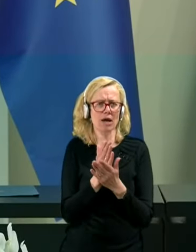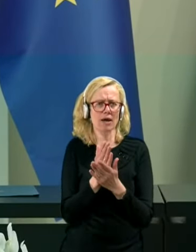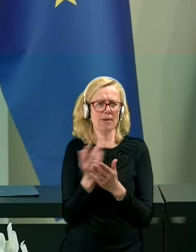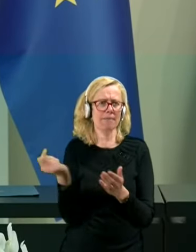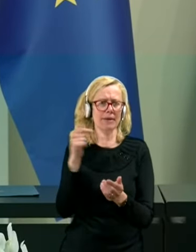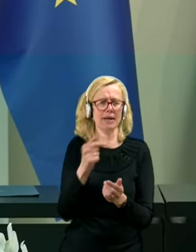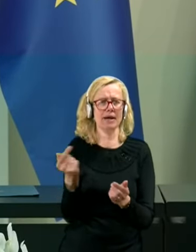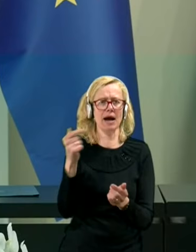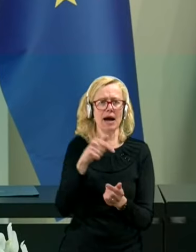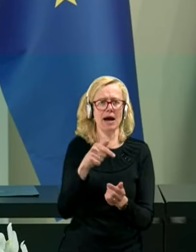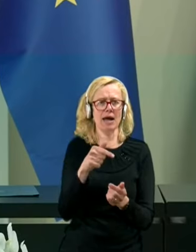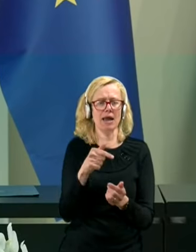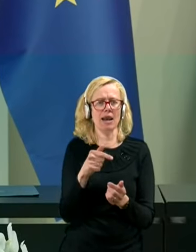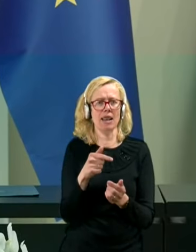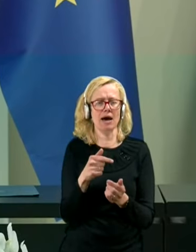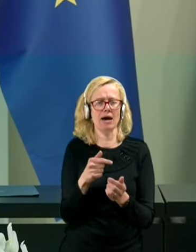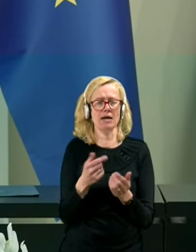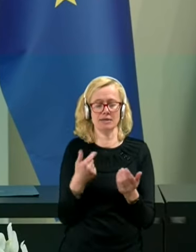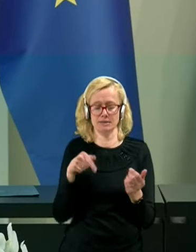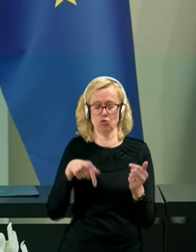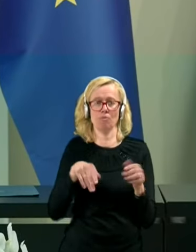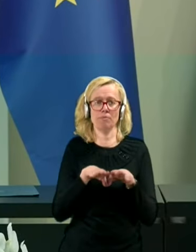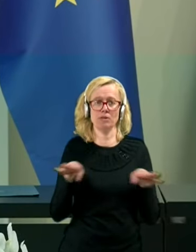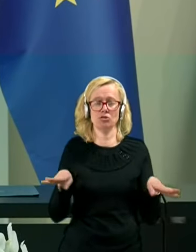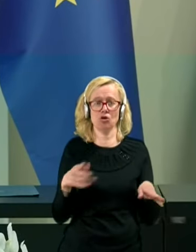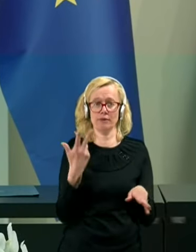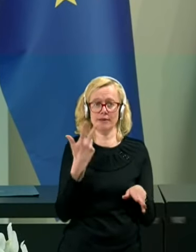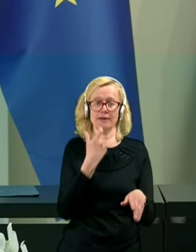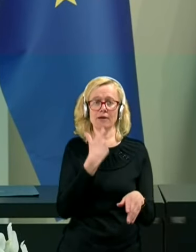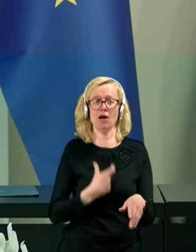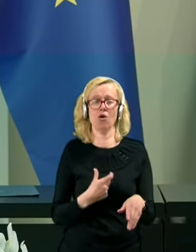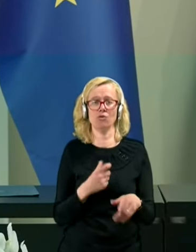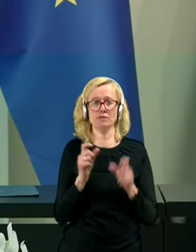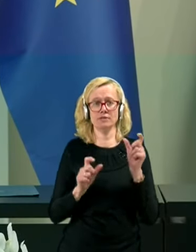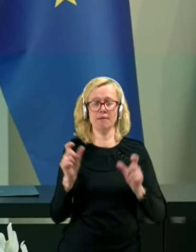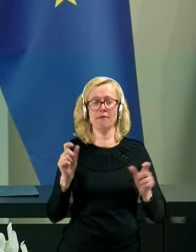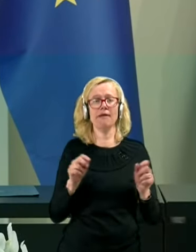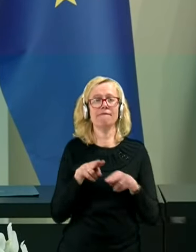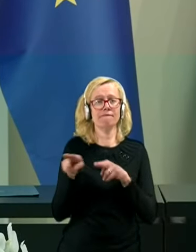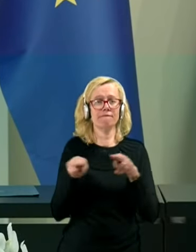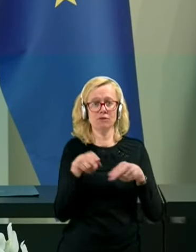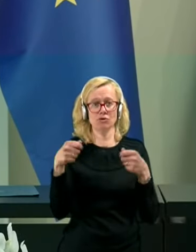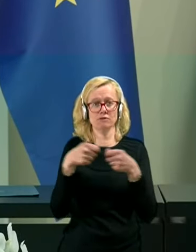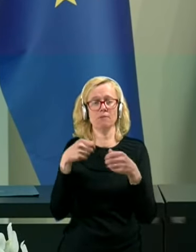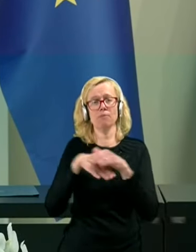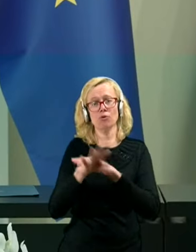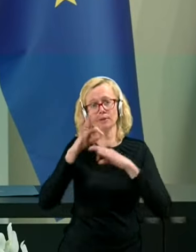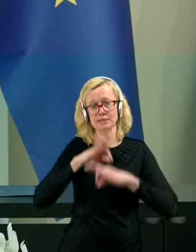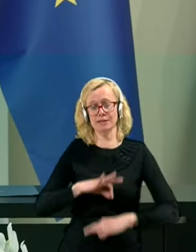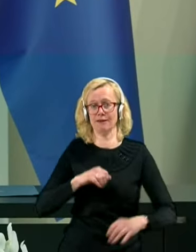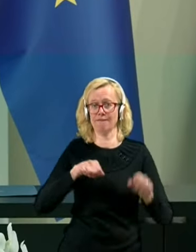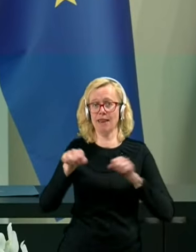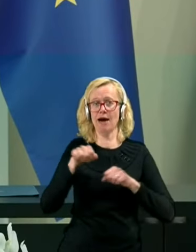zdaj tukaj zato mi smo trije. Na video zvezi je podpredsednik vlade